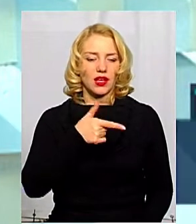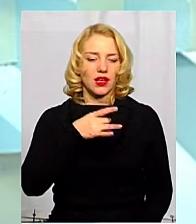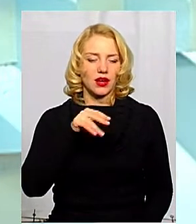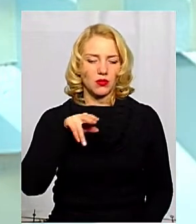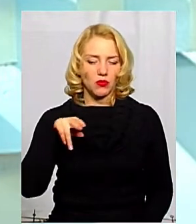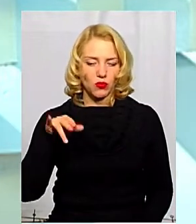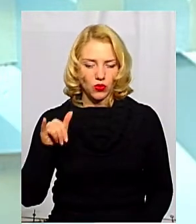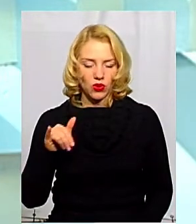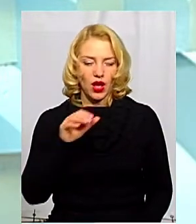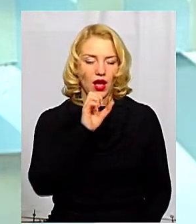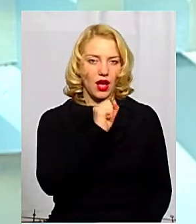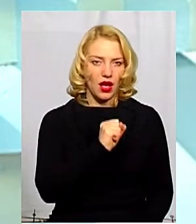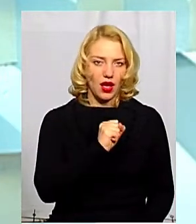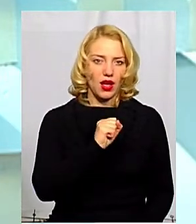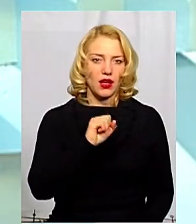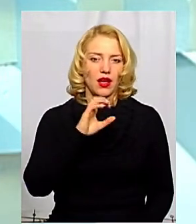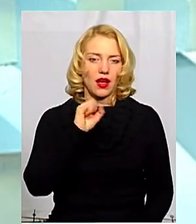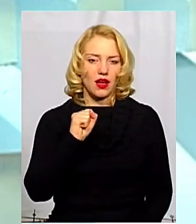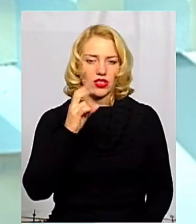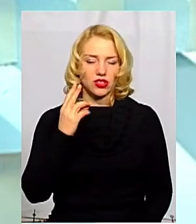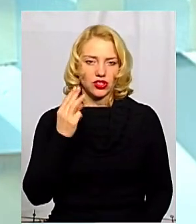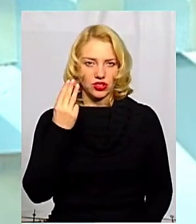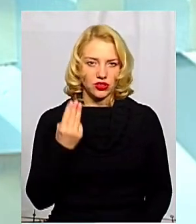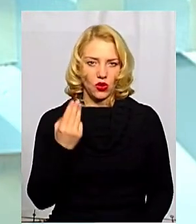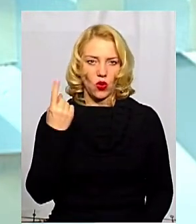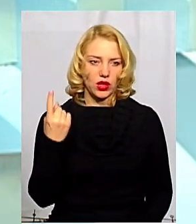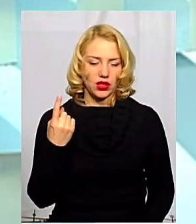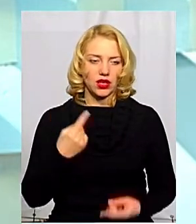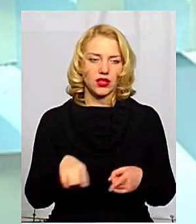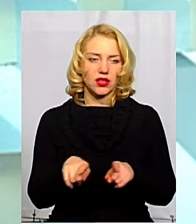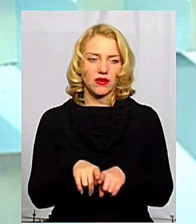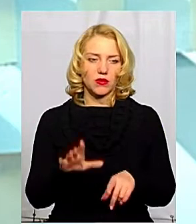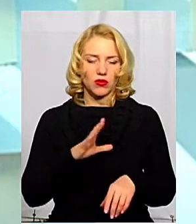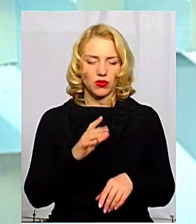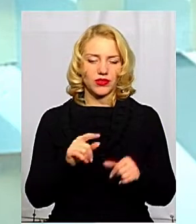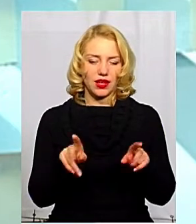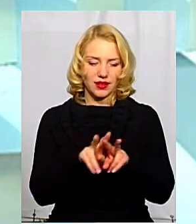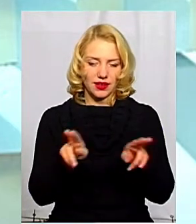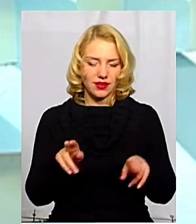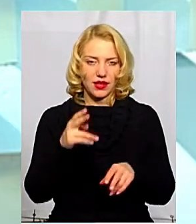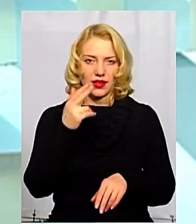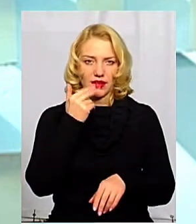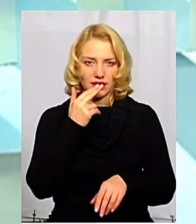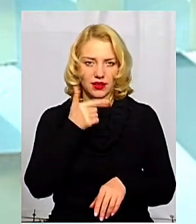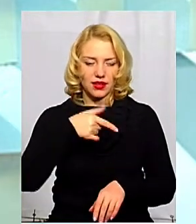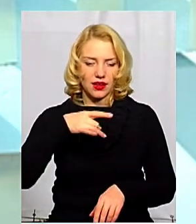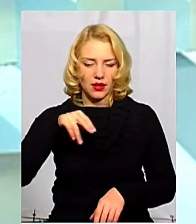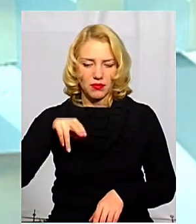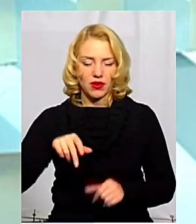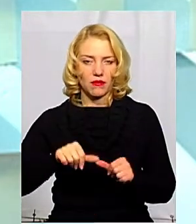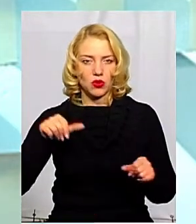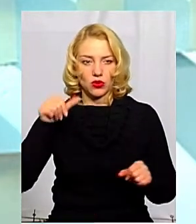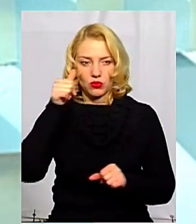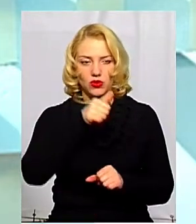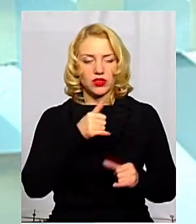Аналогічний вид типу грипу був і в попередньому році. Тобто, на